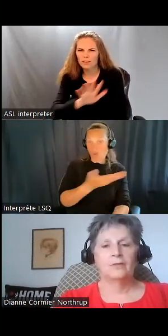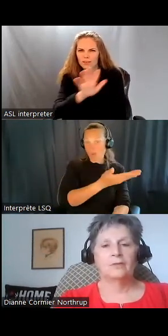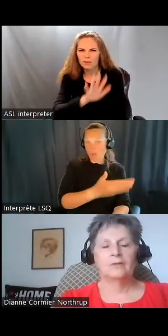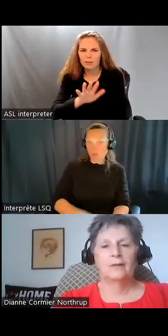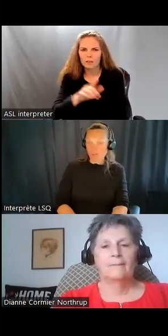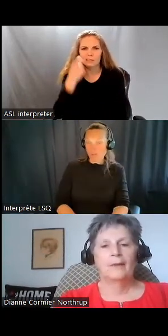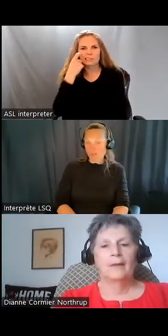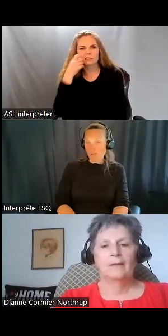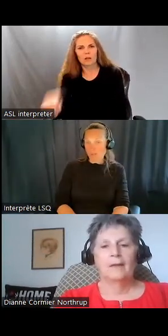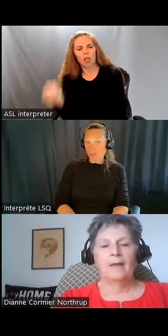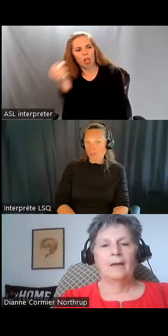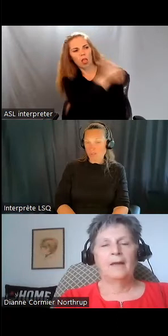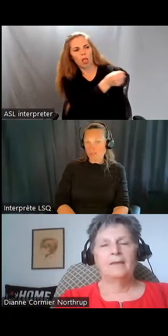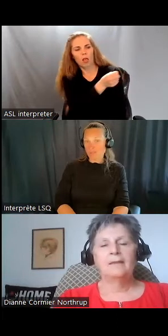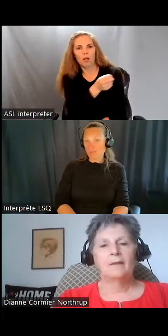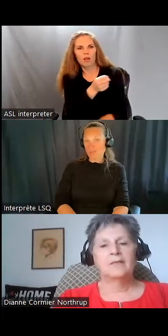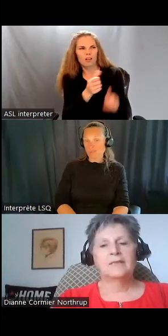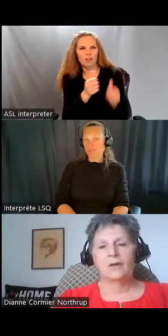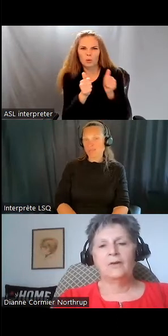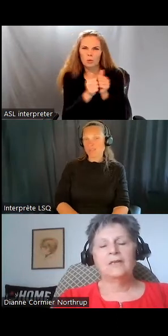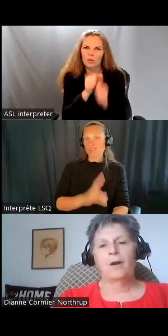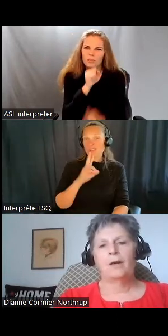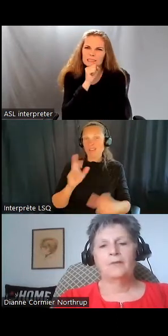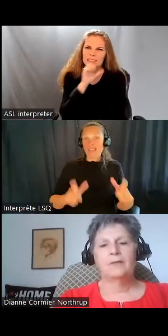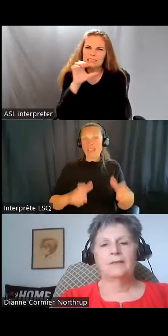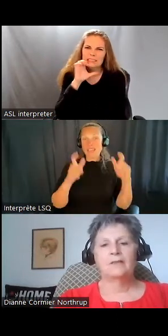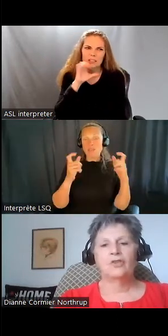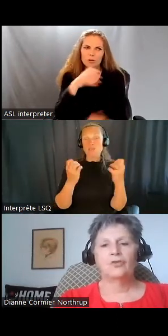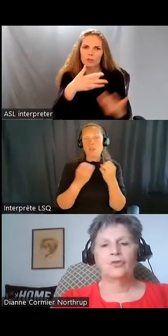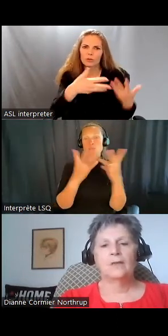dans un établissement collectif avec beaucoup.